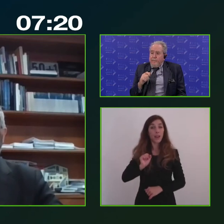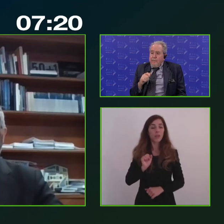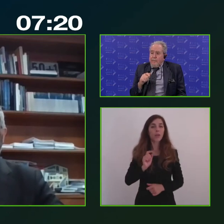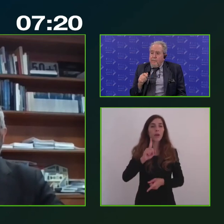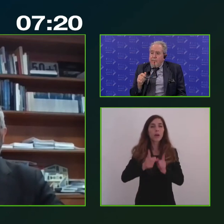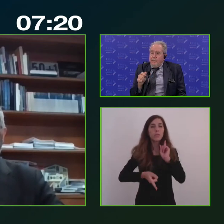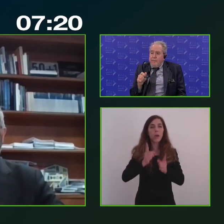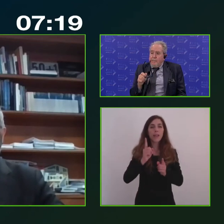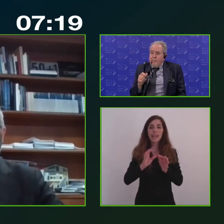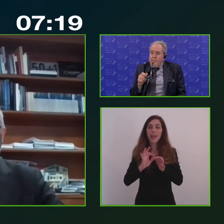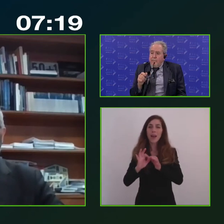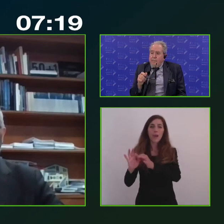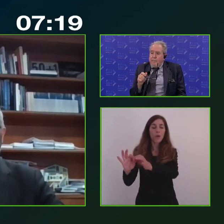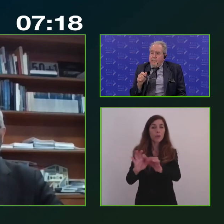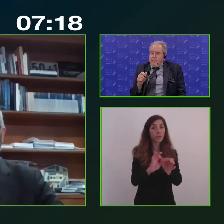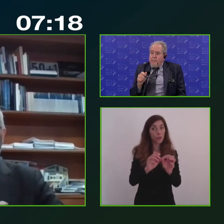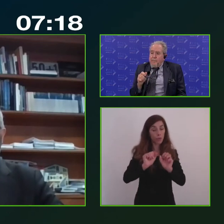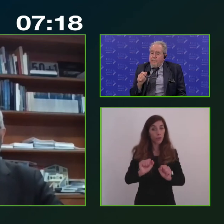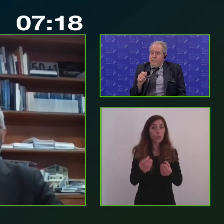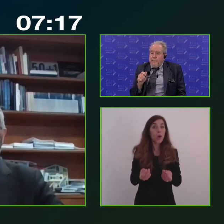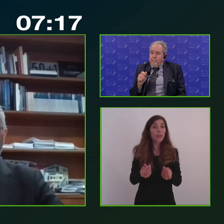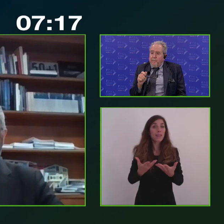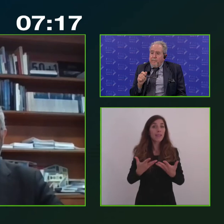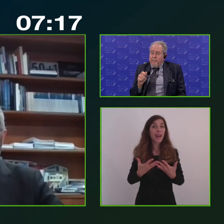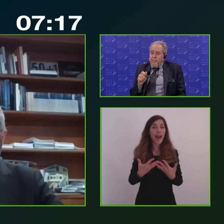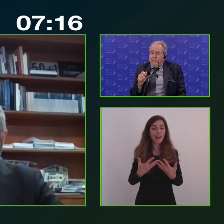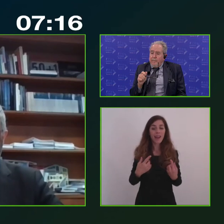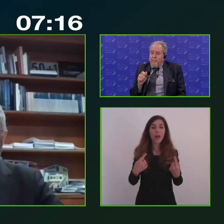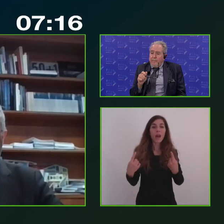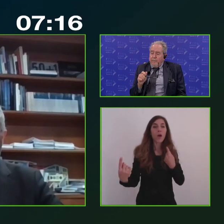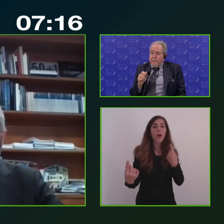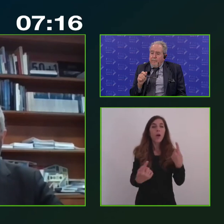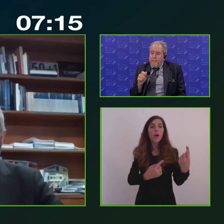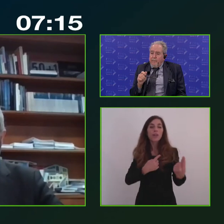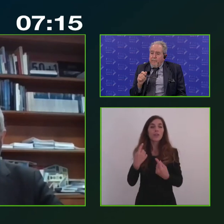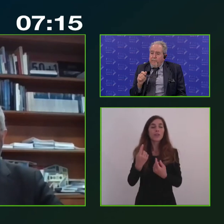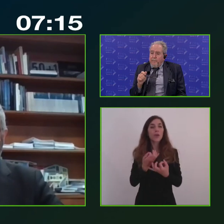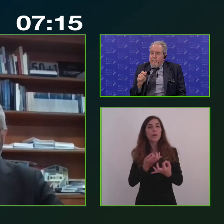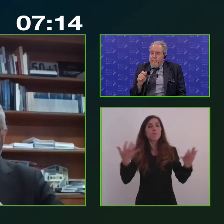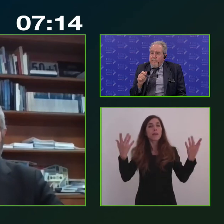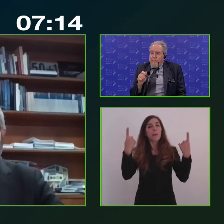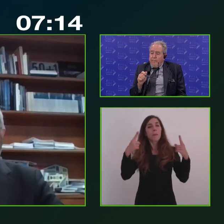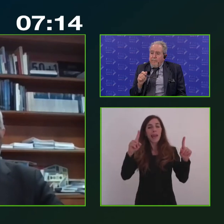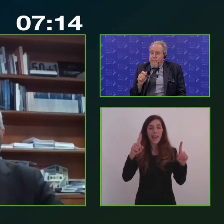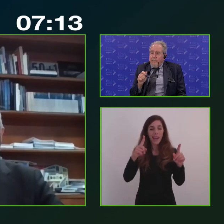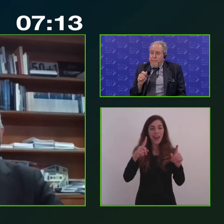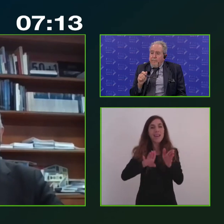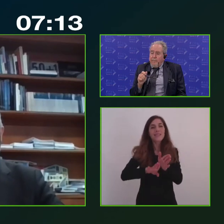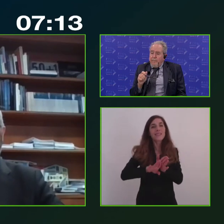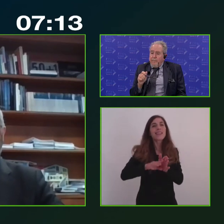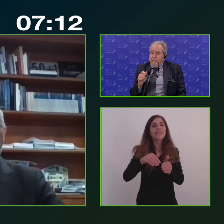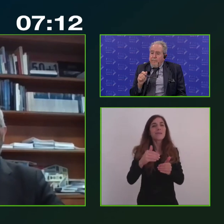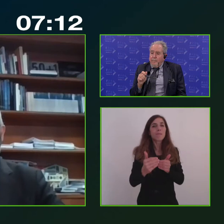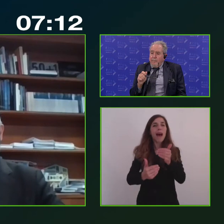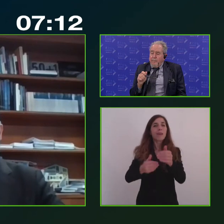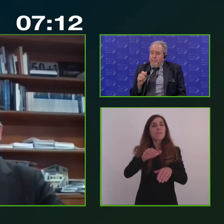ci possono dare l'ecosistema in cui questi passi in avanti si possono sviluppare. L'innovazione è